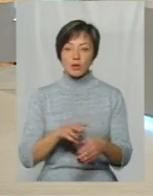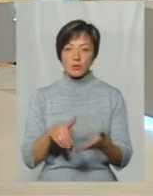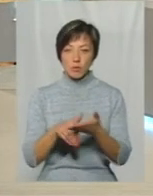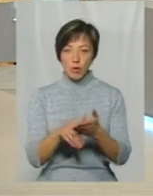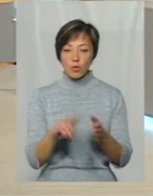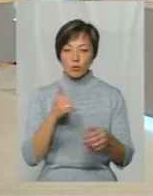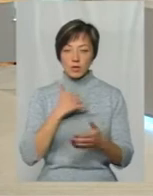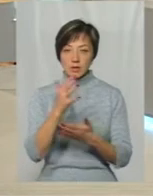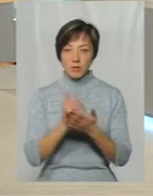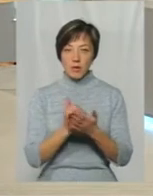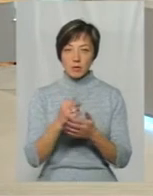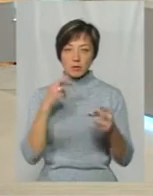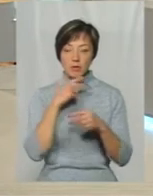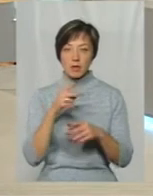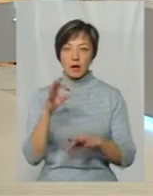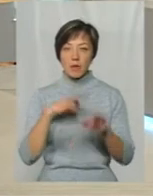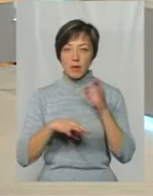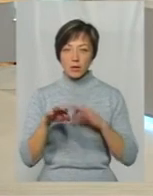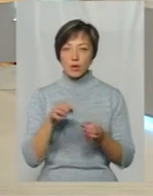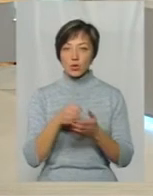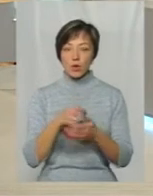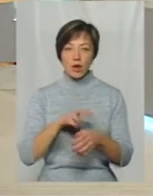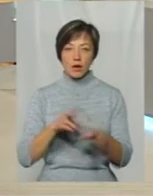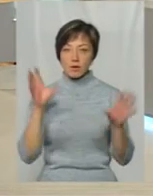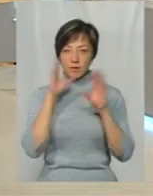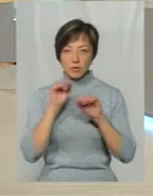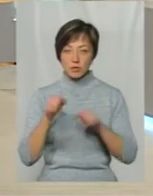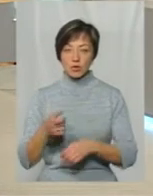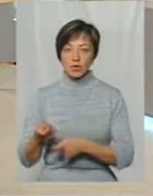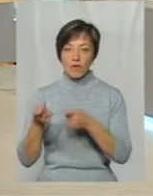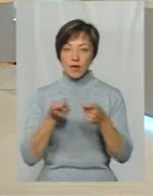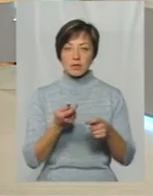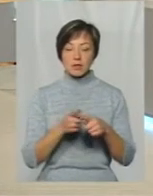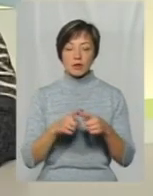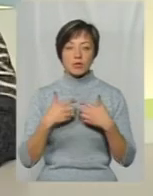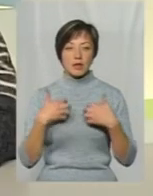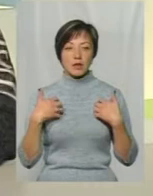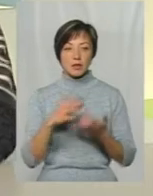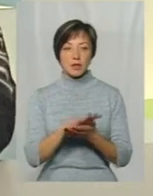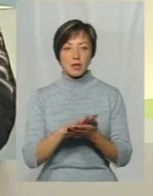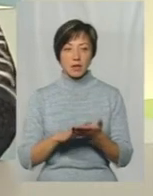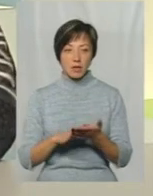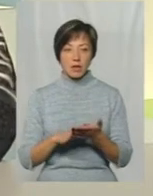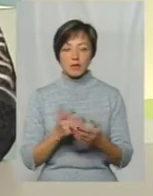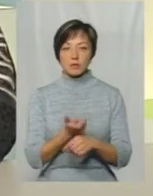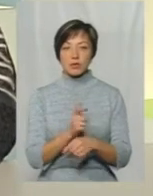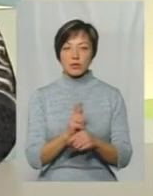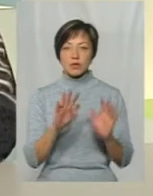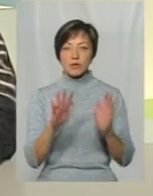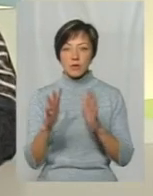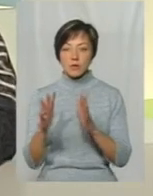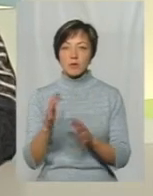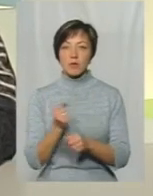медикаментів і це обов'язкова процедура Тому що до лікаря можна не встигнути вже довести дану тварину І надалі ми в більшості випадків